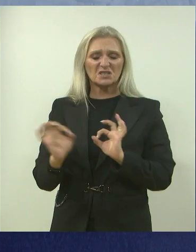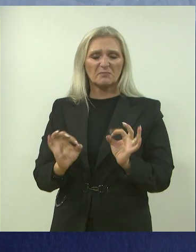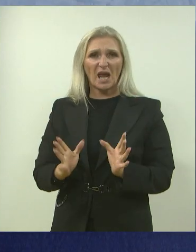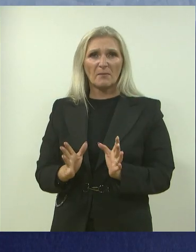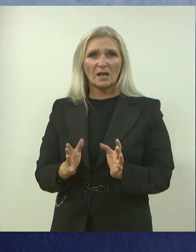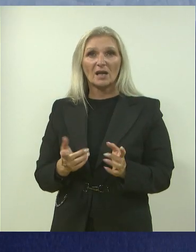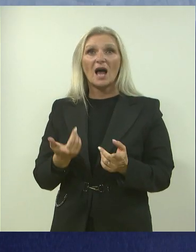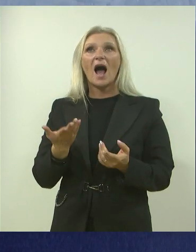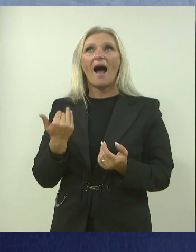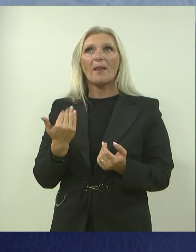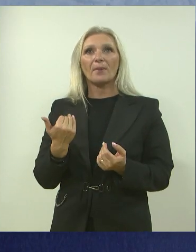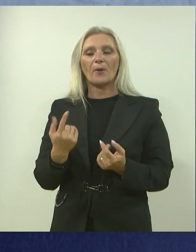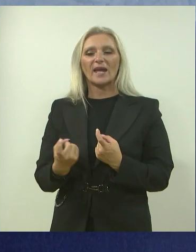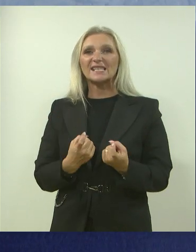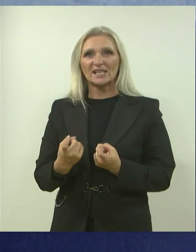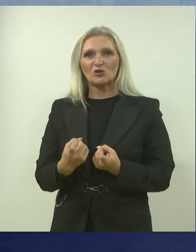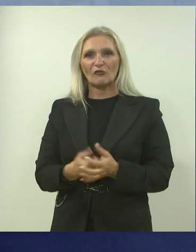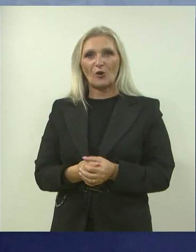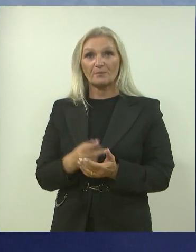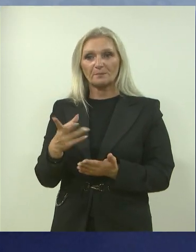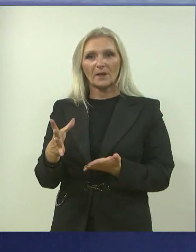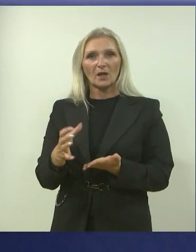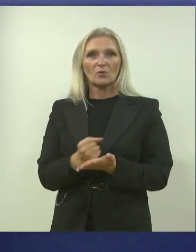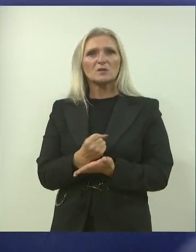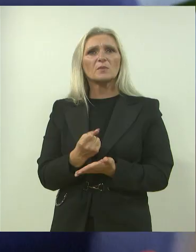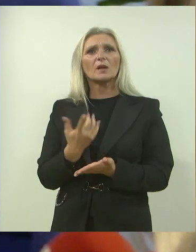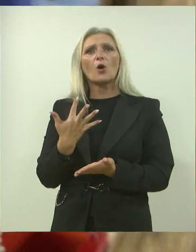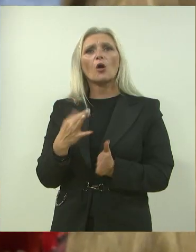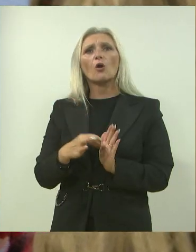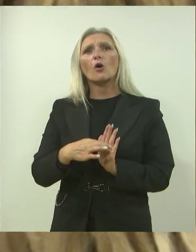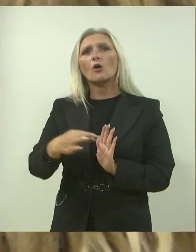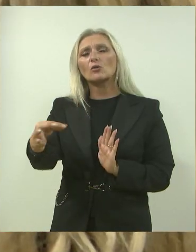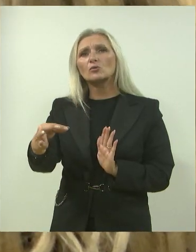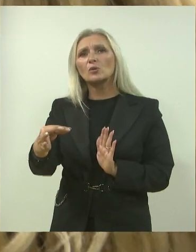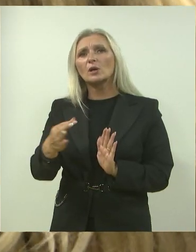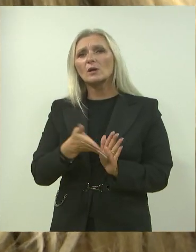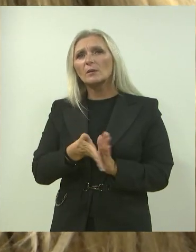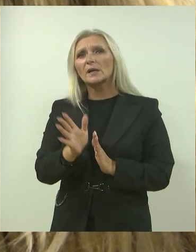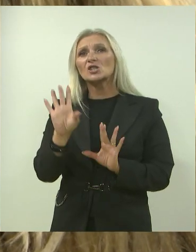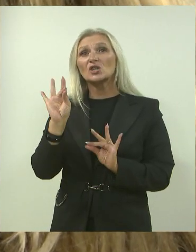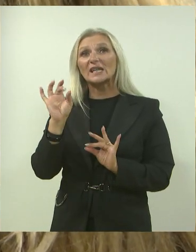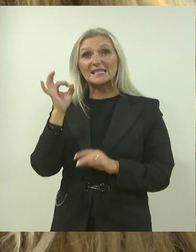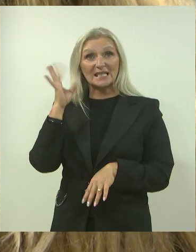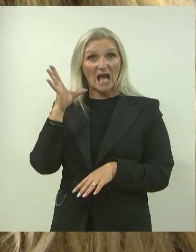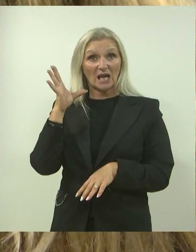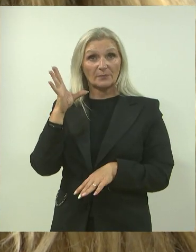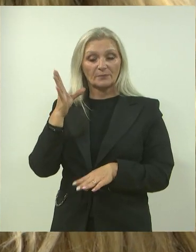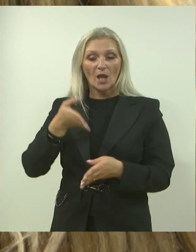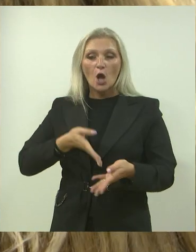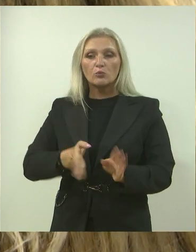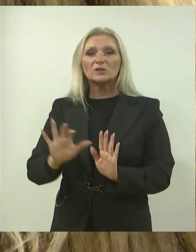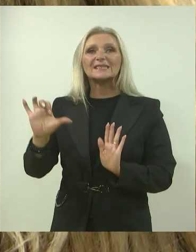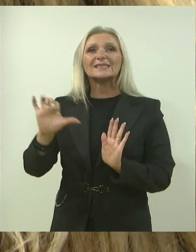bilo je izazovno jako. Vi ste uspjeli put, koliko dug preći u 10 dana? Put je bio